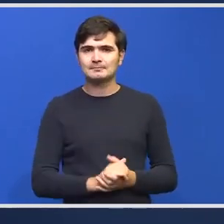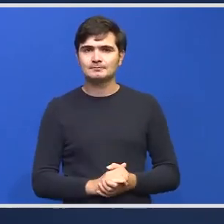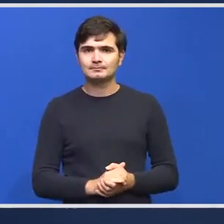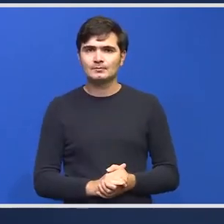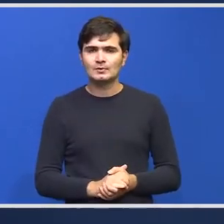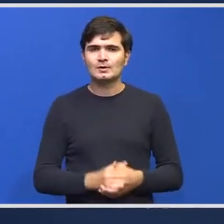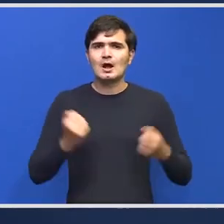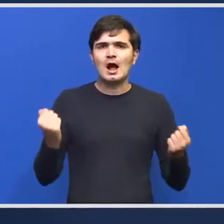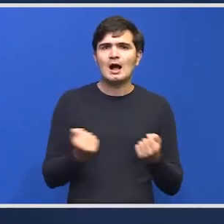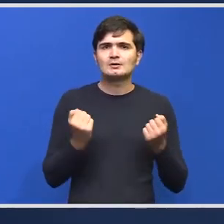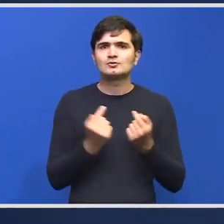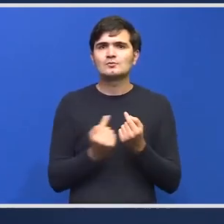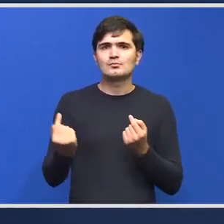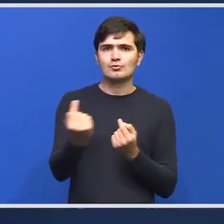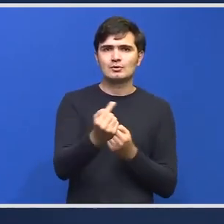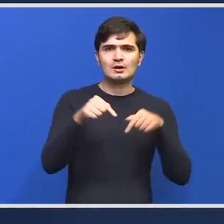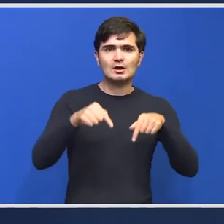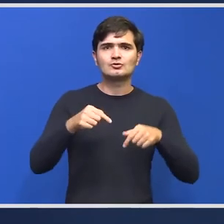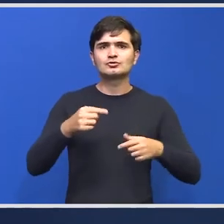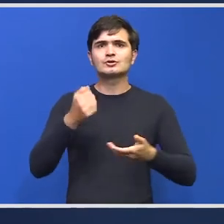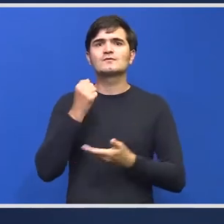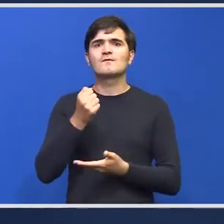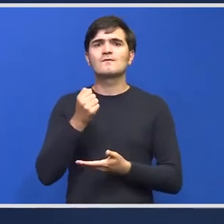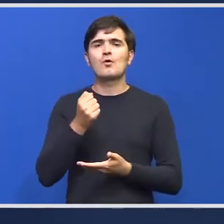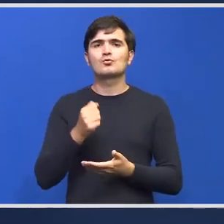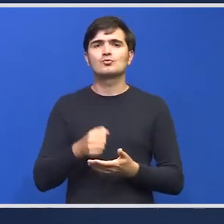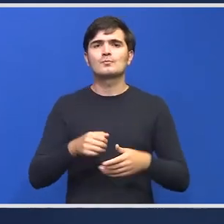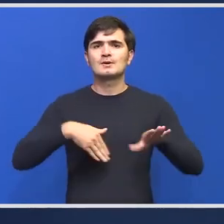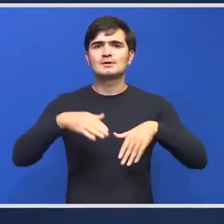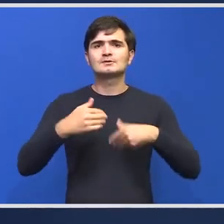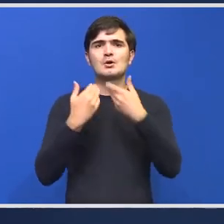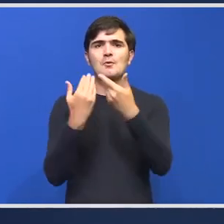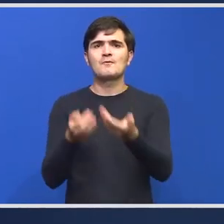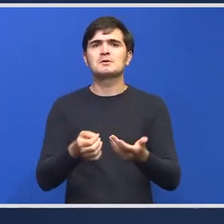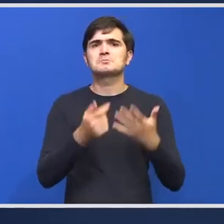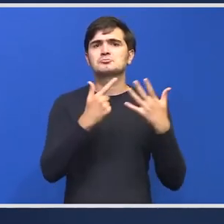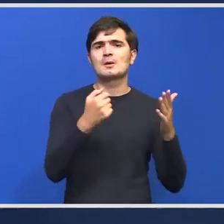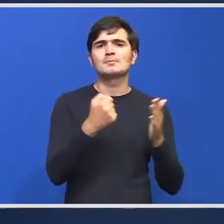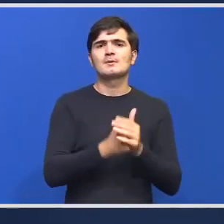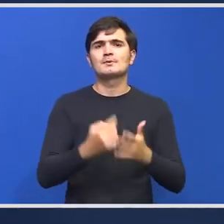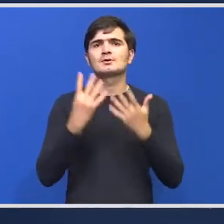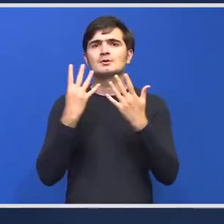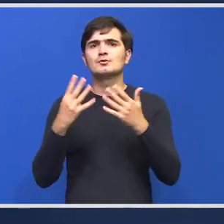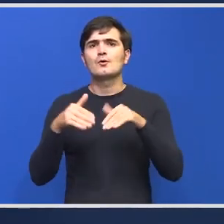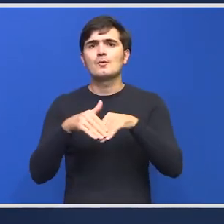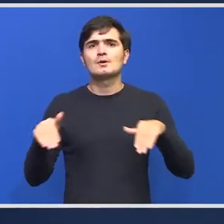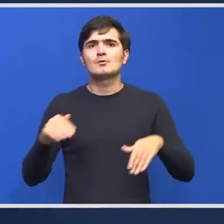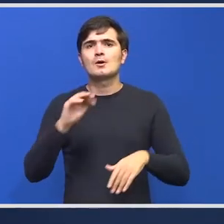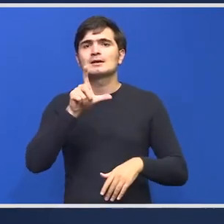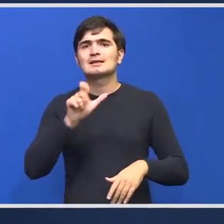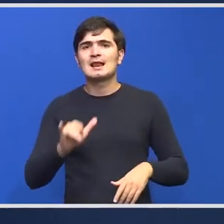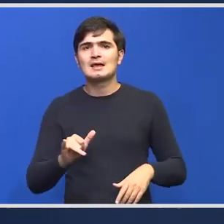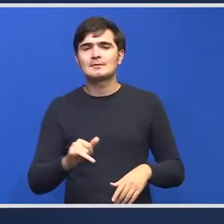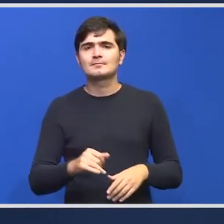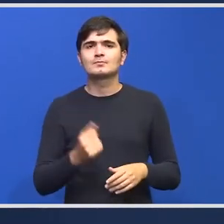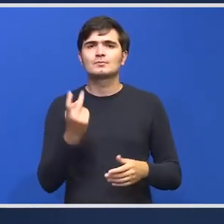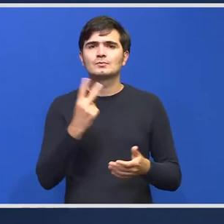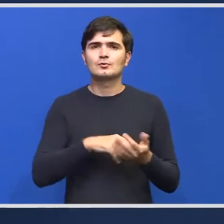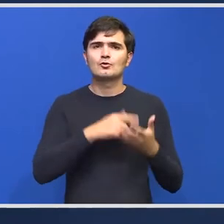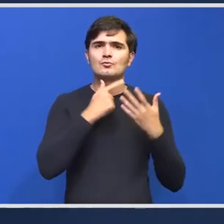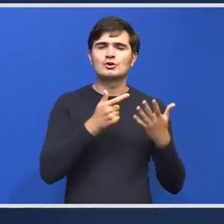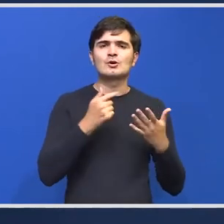prioritare Ministerul Sănătății alocă între 7 și 9 milioane de ron din 2017